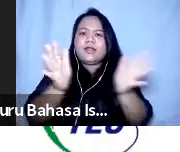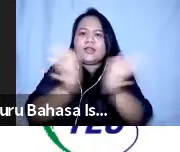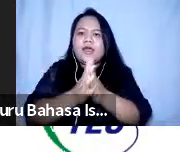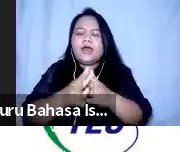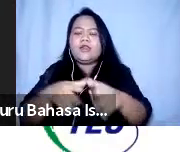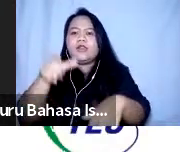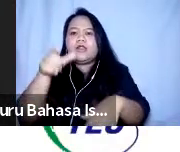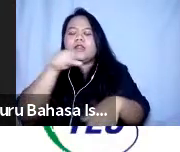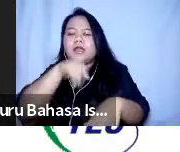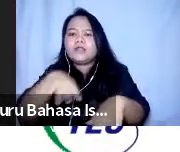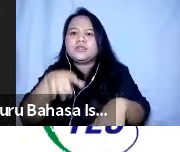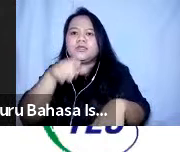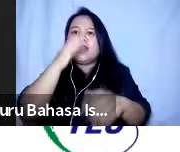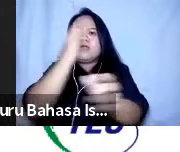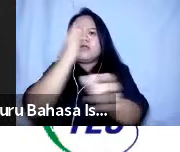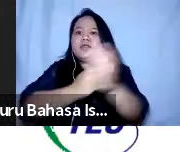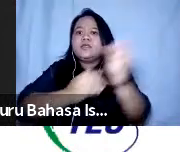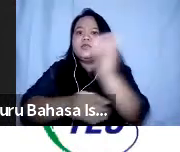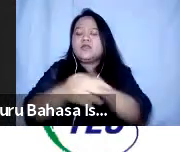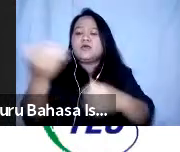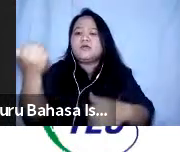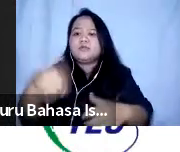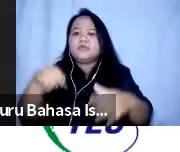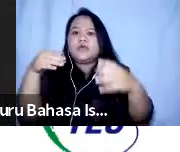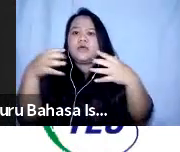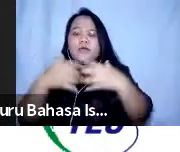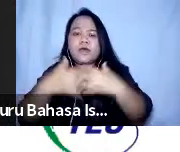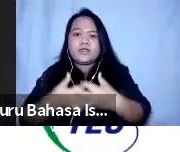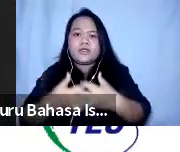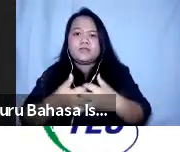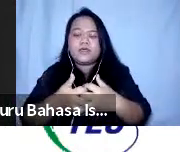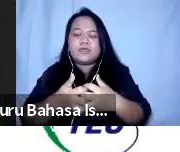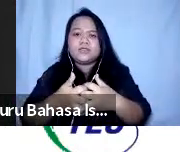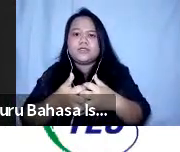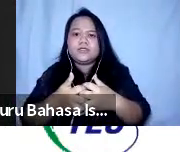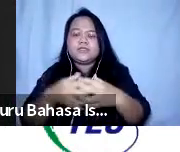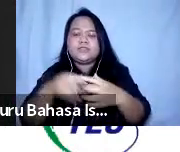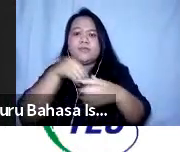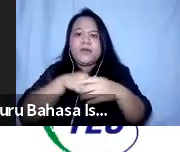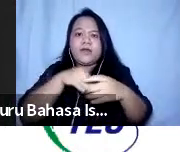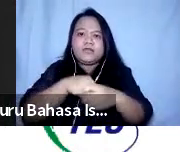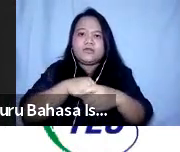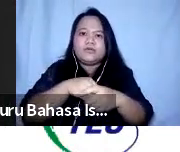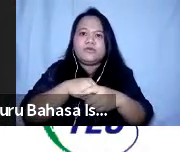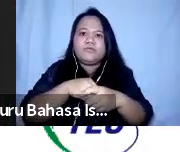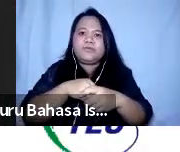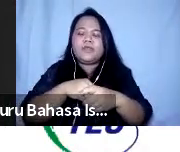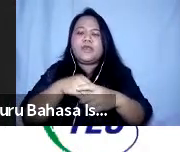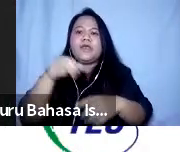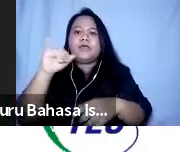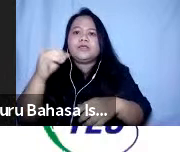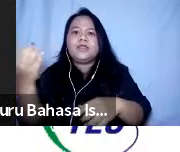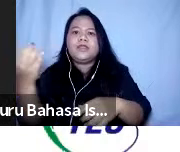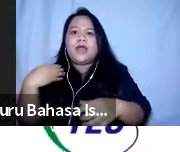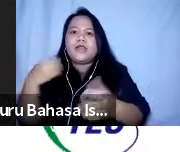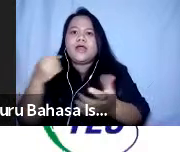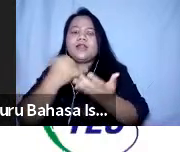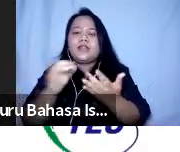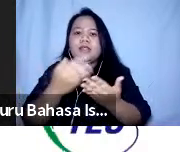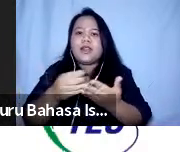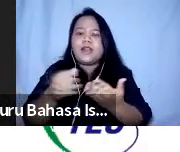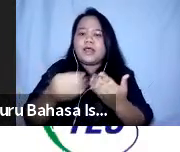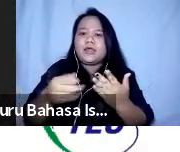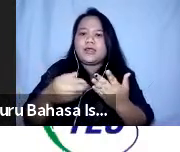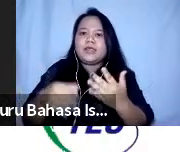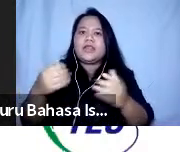disabilitas tetap dapat berpartisipasi atau tadi disampaikan berpartisipasi secara bermakna dan memperkuat